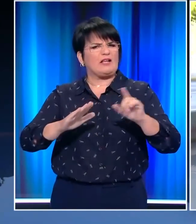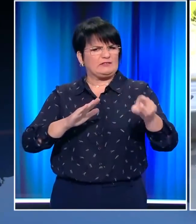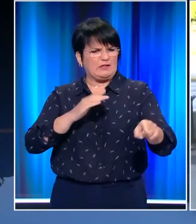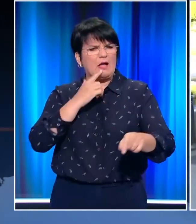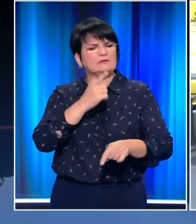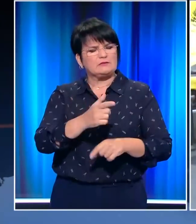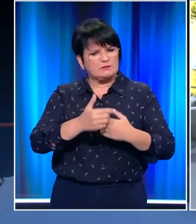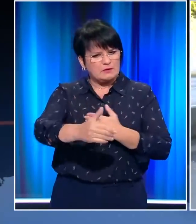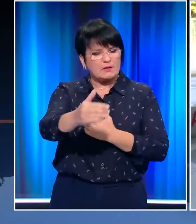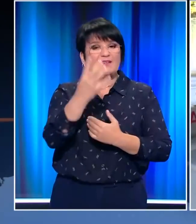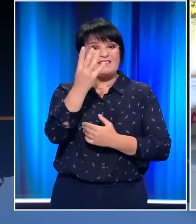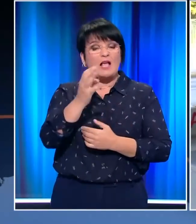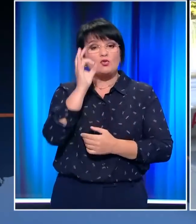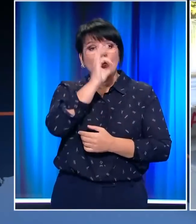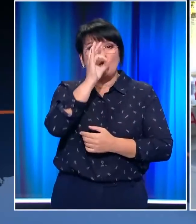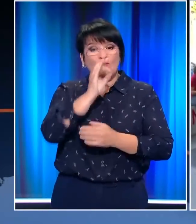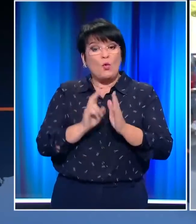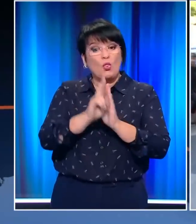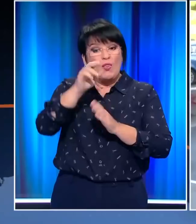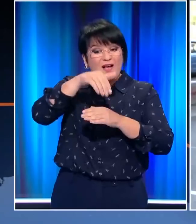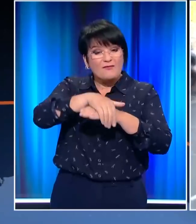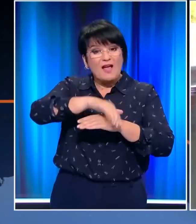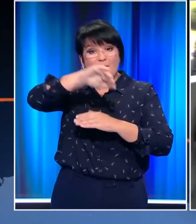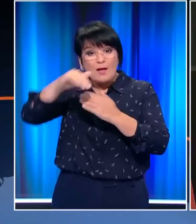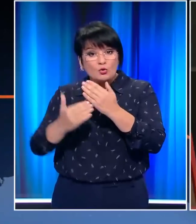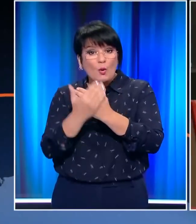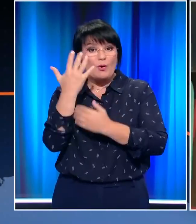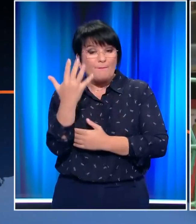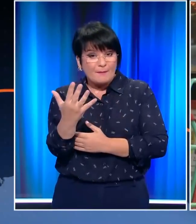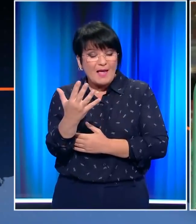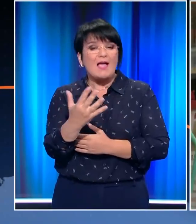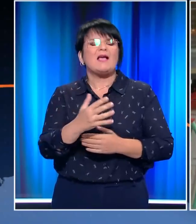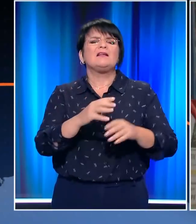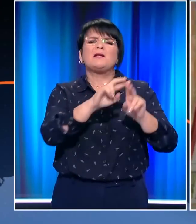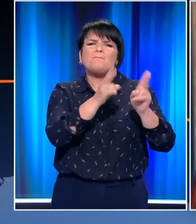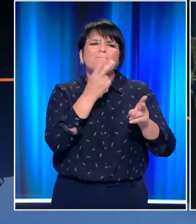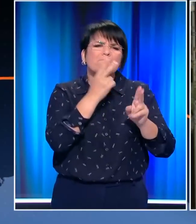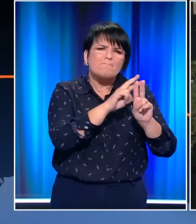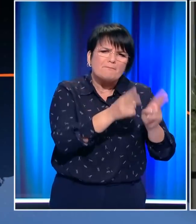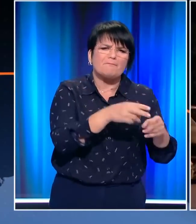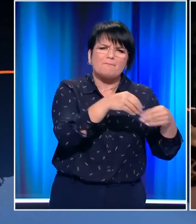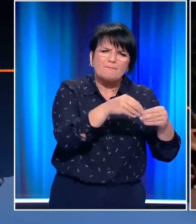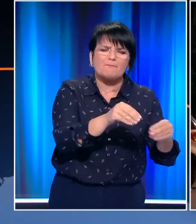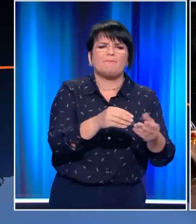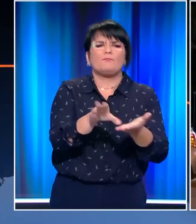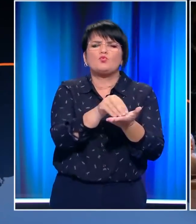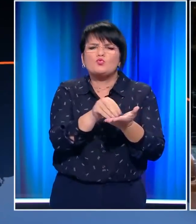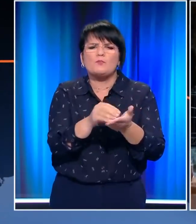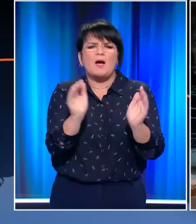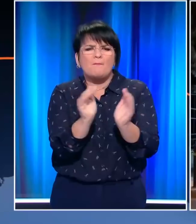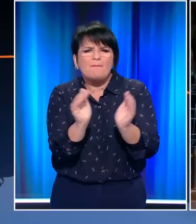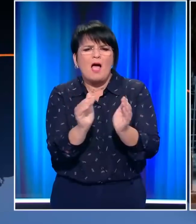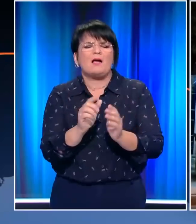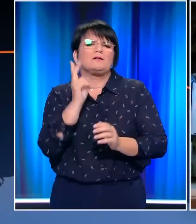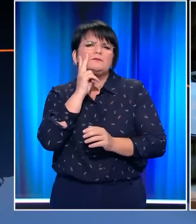Έως στις 4 Οκτωβρίου από τα μεσάνυχτα μέχρι τις 5 το πρωί θα είναι κλειστά τα καταστήματα Λιανικής Πόλησης όπως περίπτερα